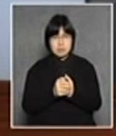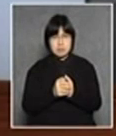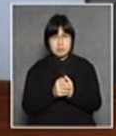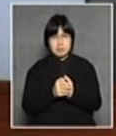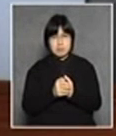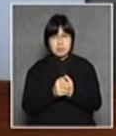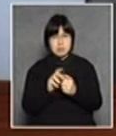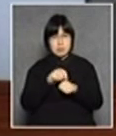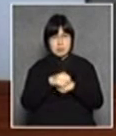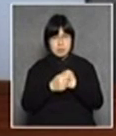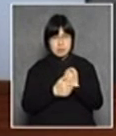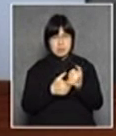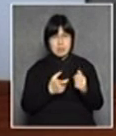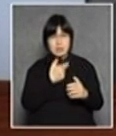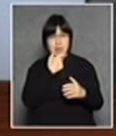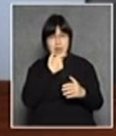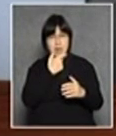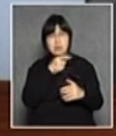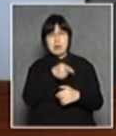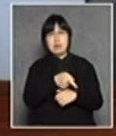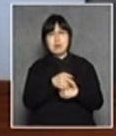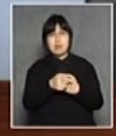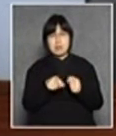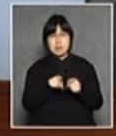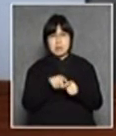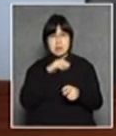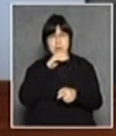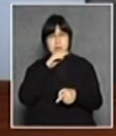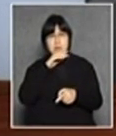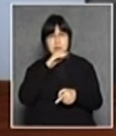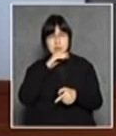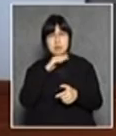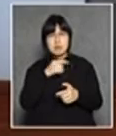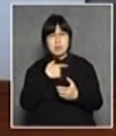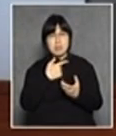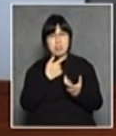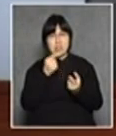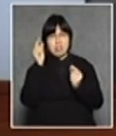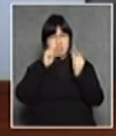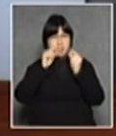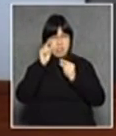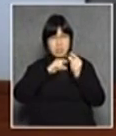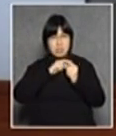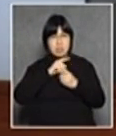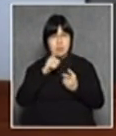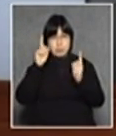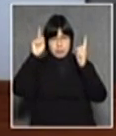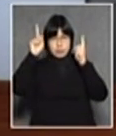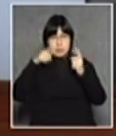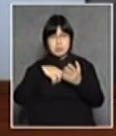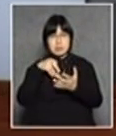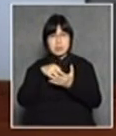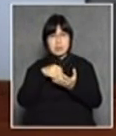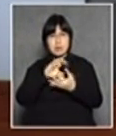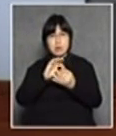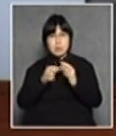國際的笑柄跟廣大話說到暖色龍的特首去參加一個奧訴的比